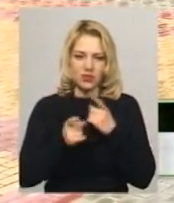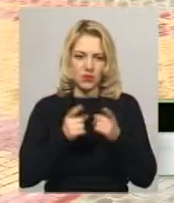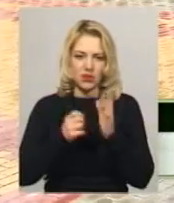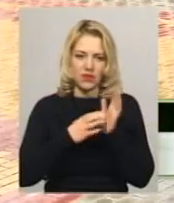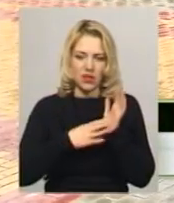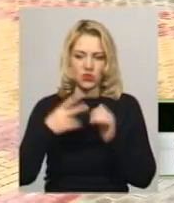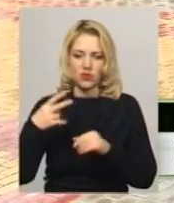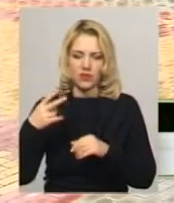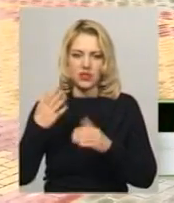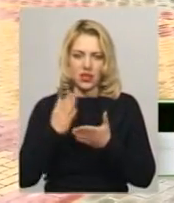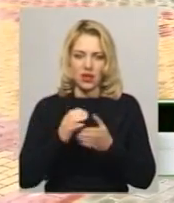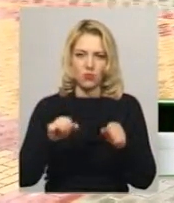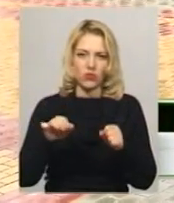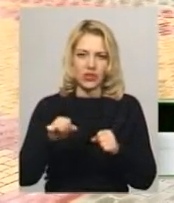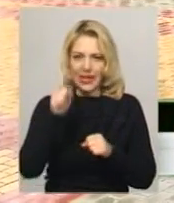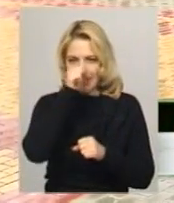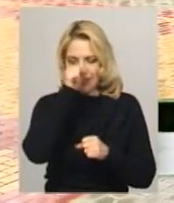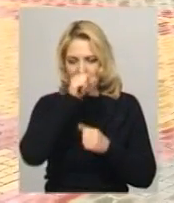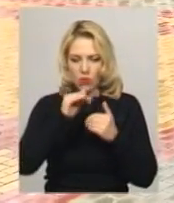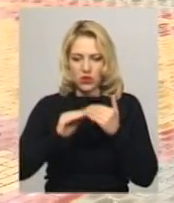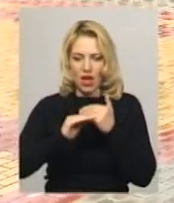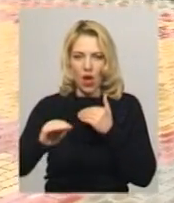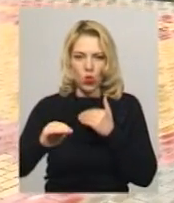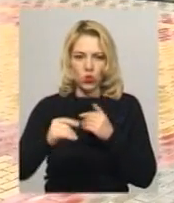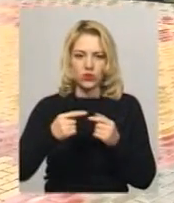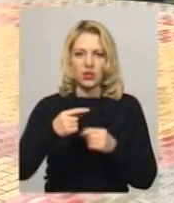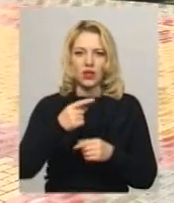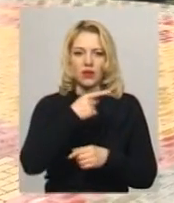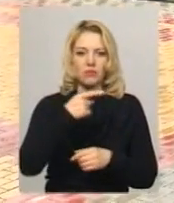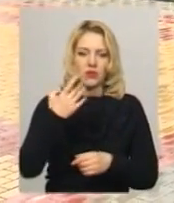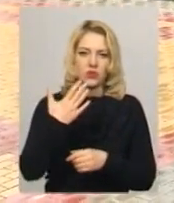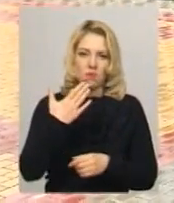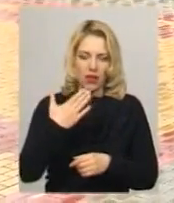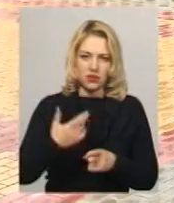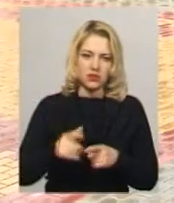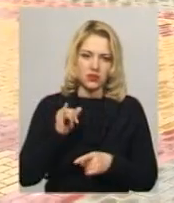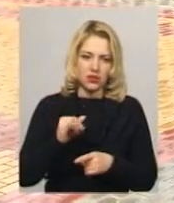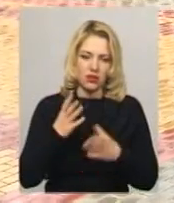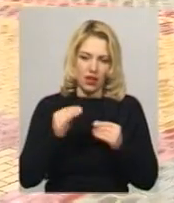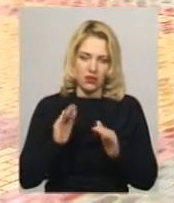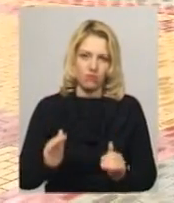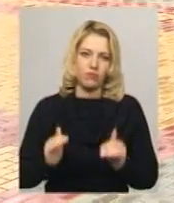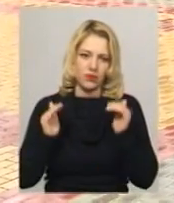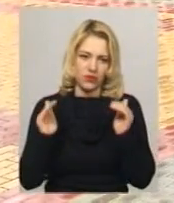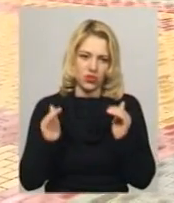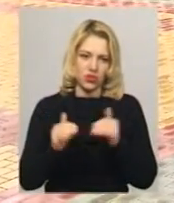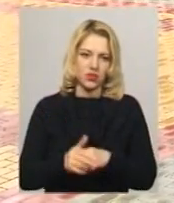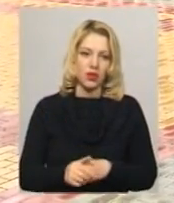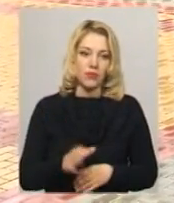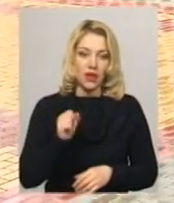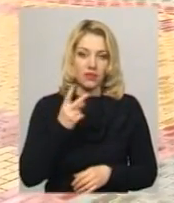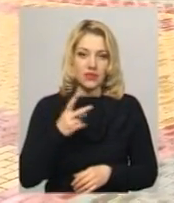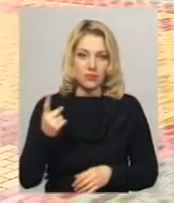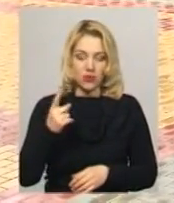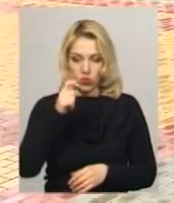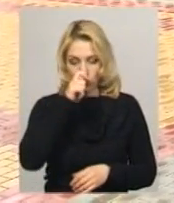-20 є ймовірність заморозку на поверхні ґрунту до 0,5 градусів морозу, дена дещо підвищиться. А 21